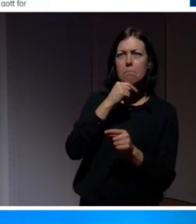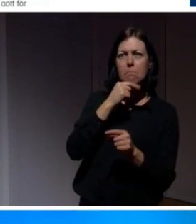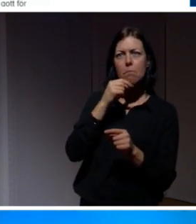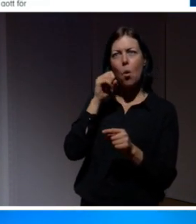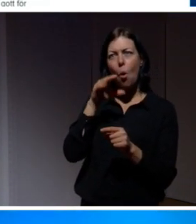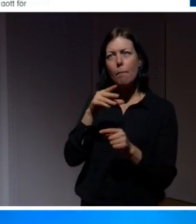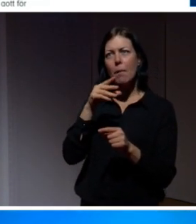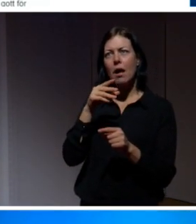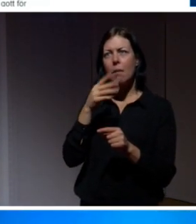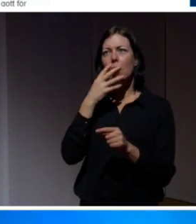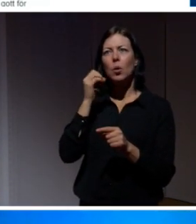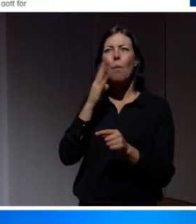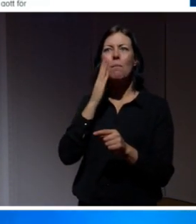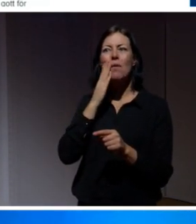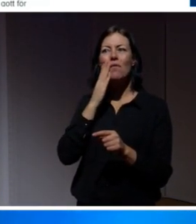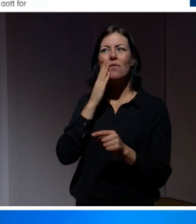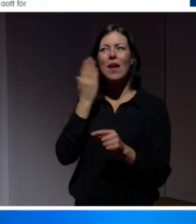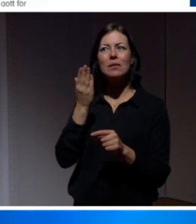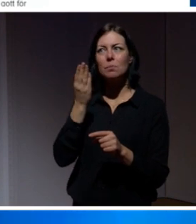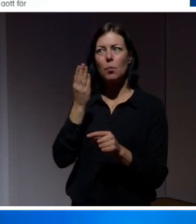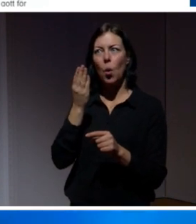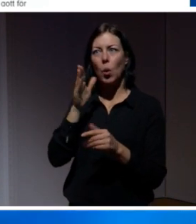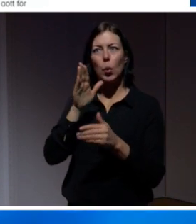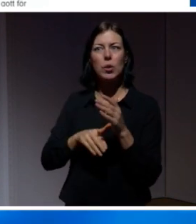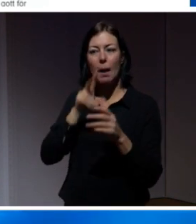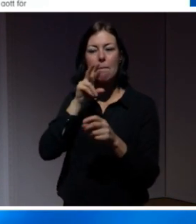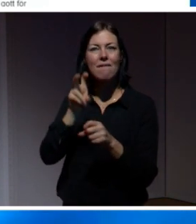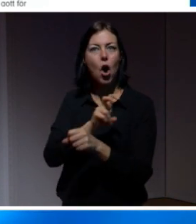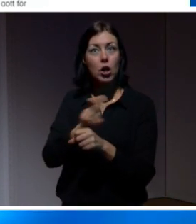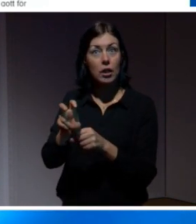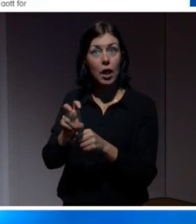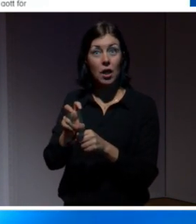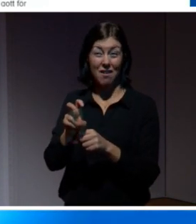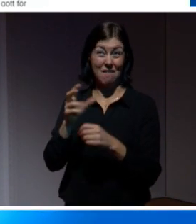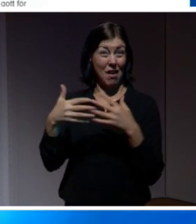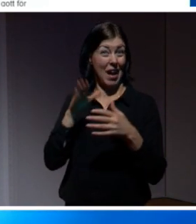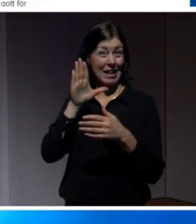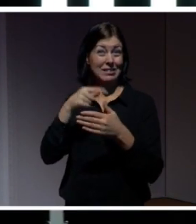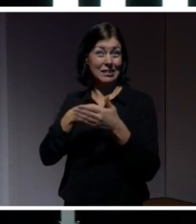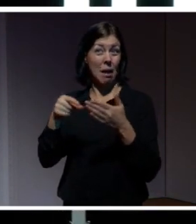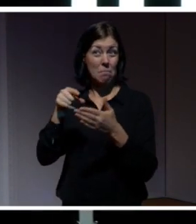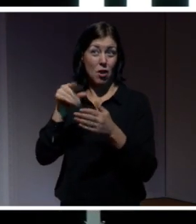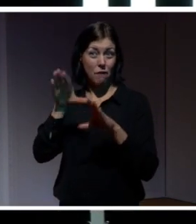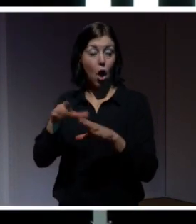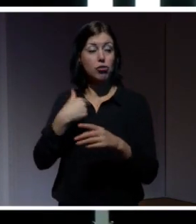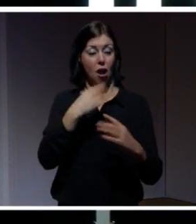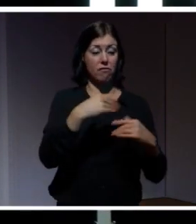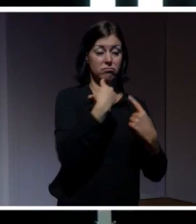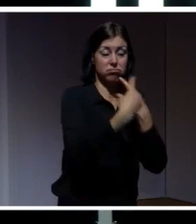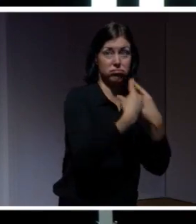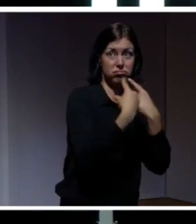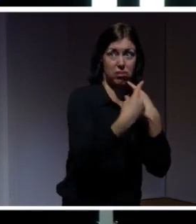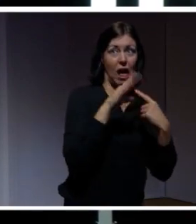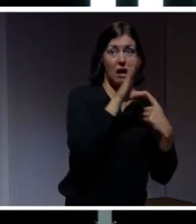av övervakning. Och anledningen till att hans namn står kvar där, jag pratade med Joakim om hans kommentar där och bakgrunden till den.